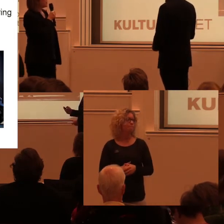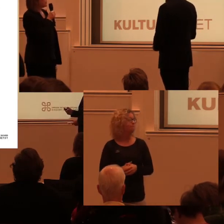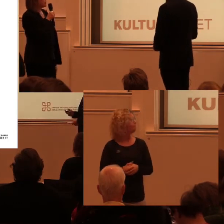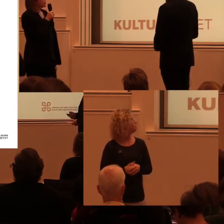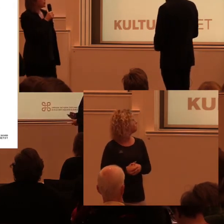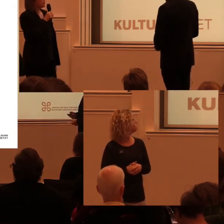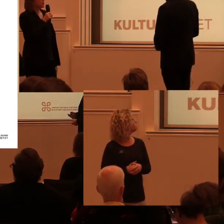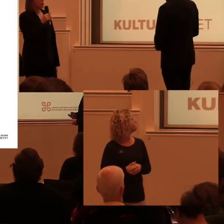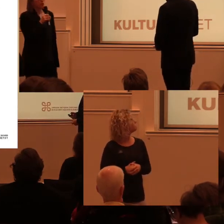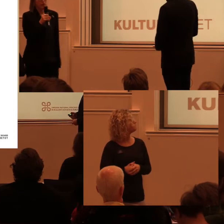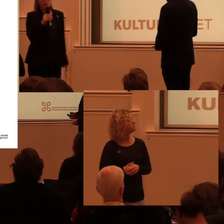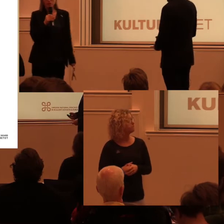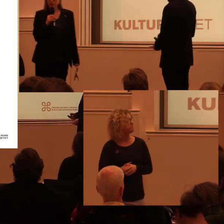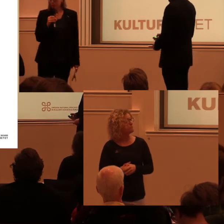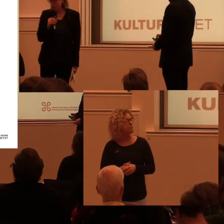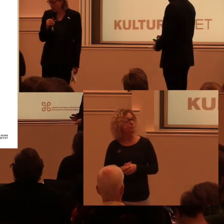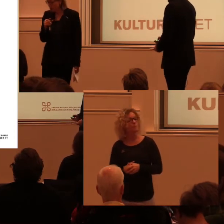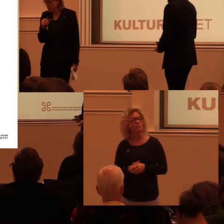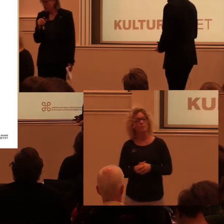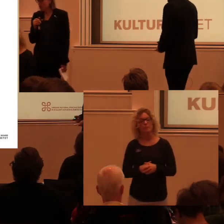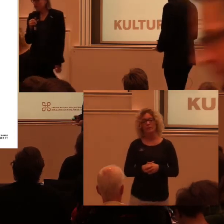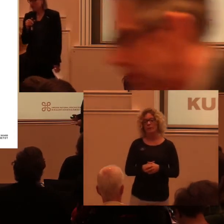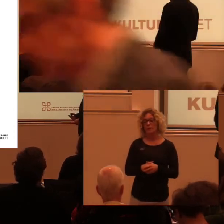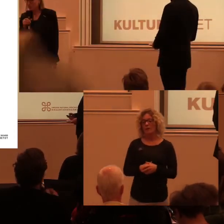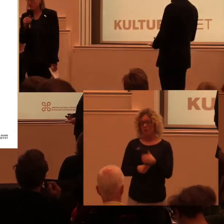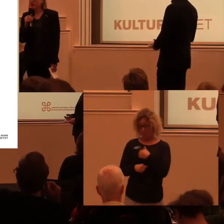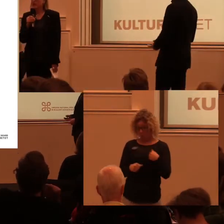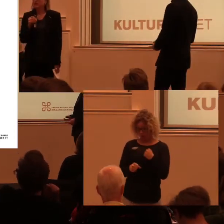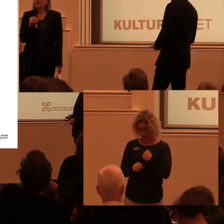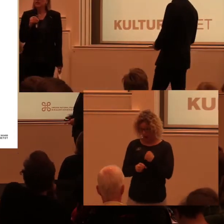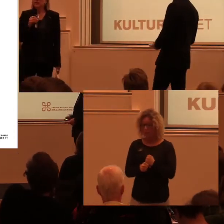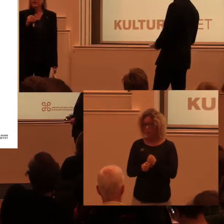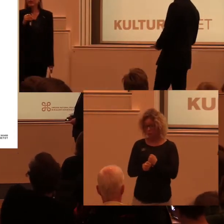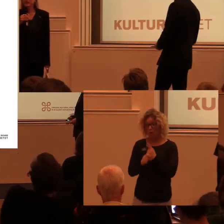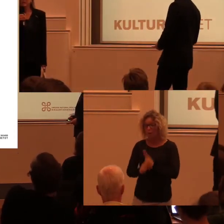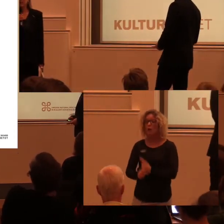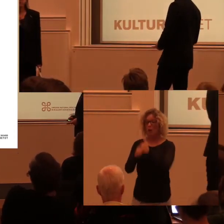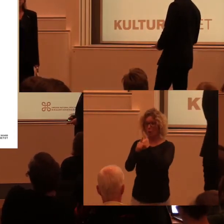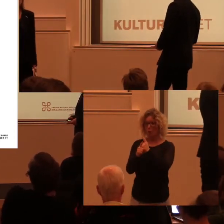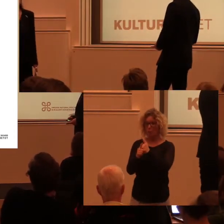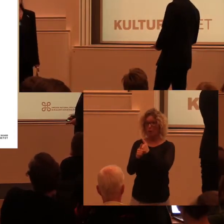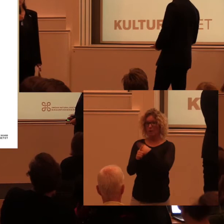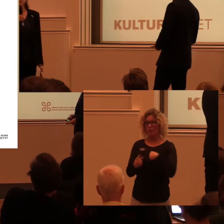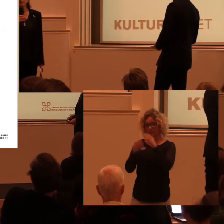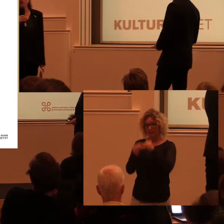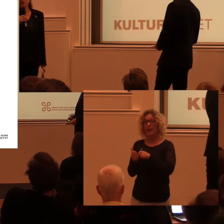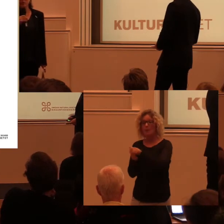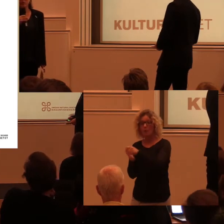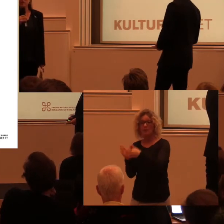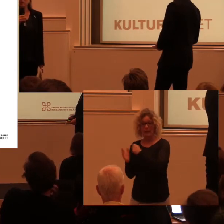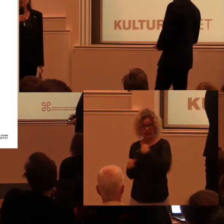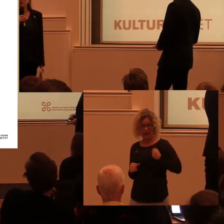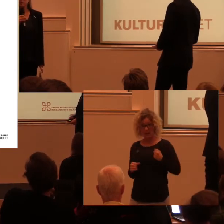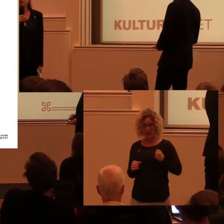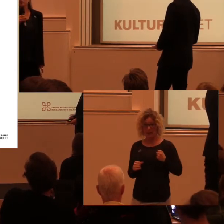Vi följer upp och rapporterar vårt arbete årligen till regeringen. Inför